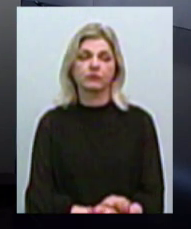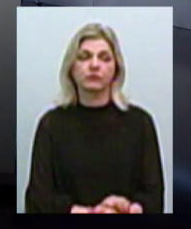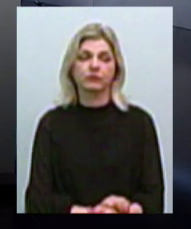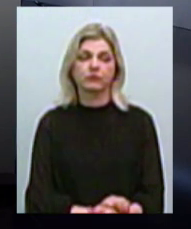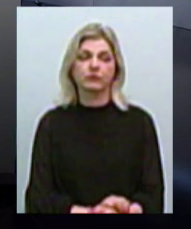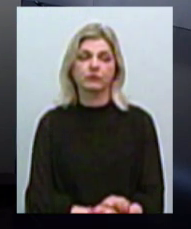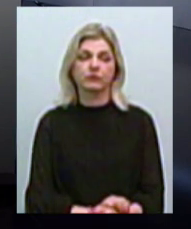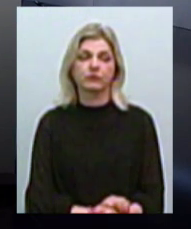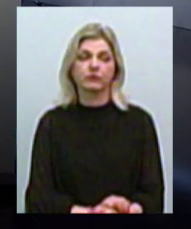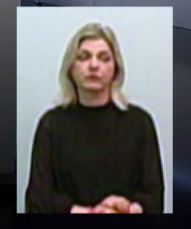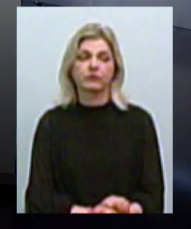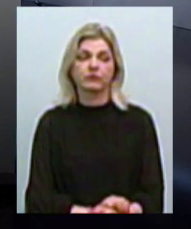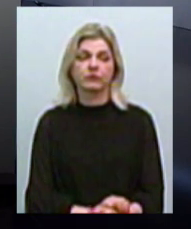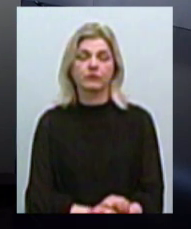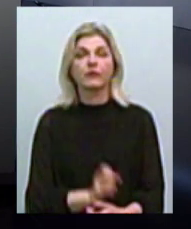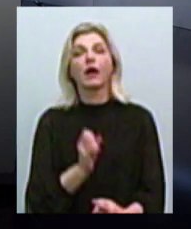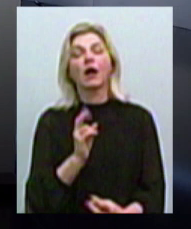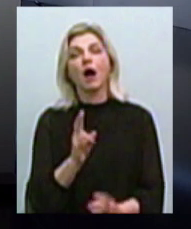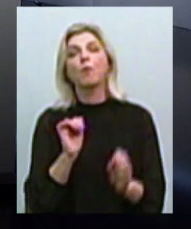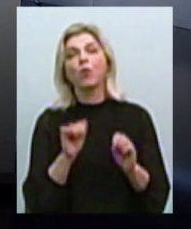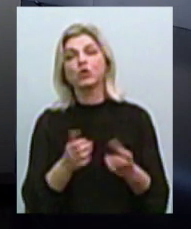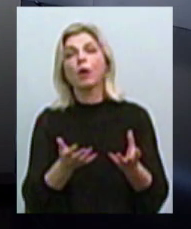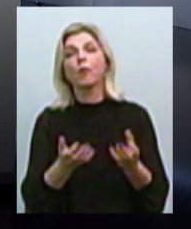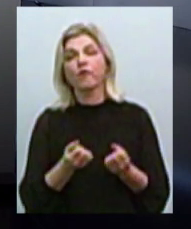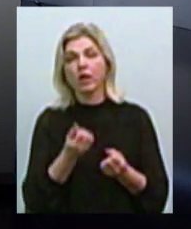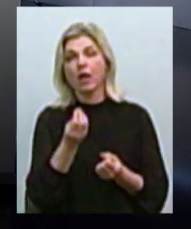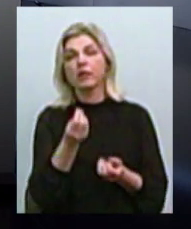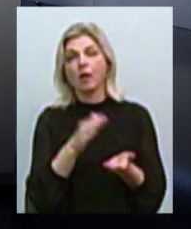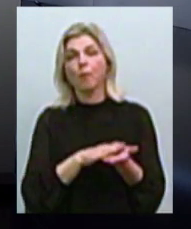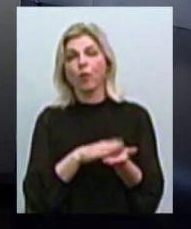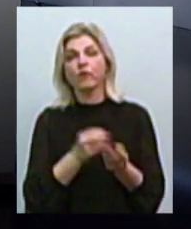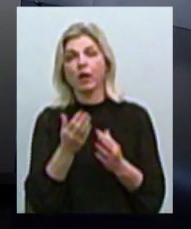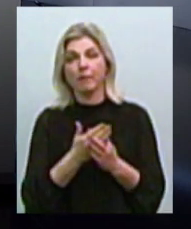нормам. А скажите, пожалуйста, як можно отримать монетизованные пильги?